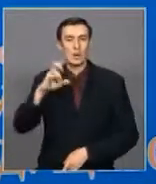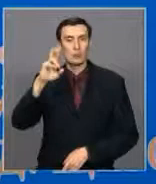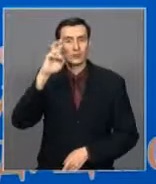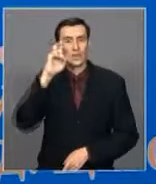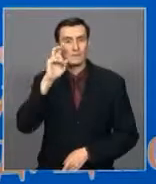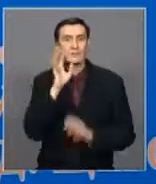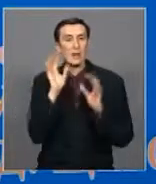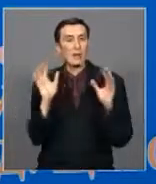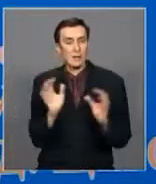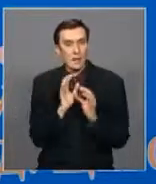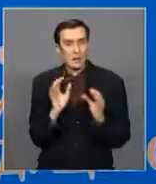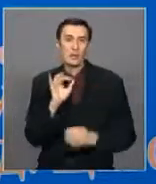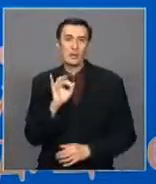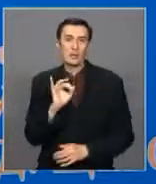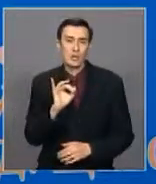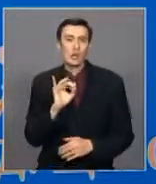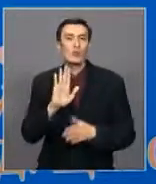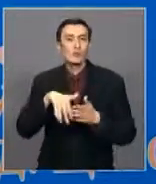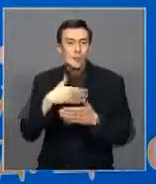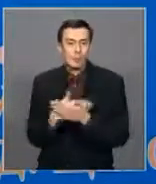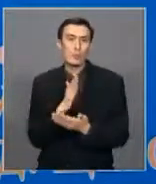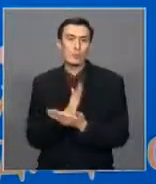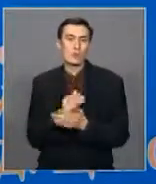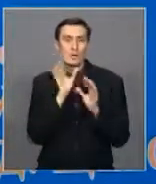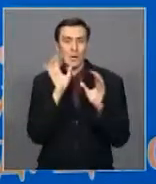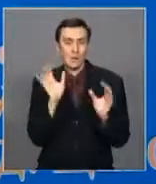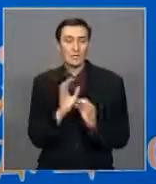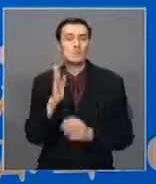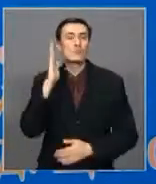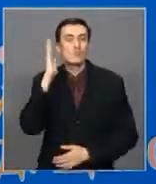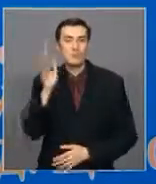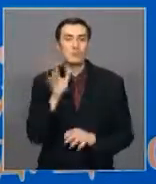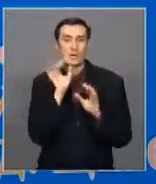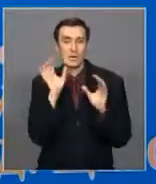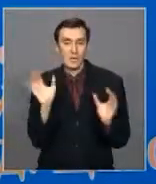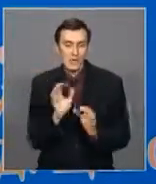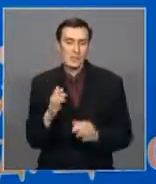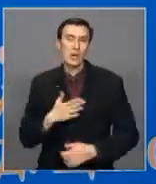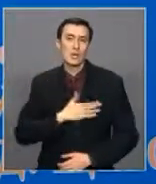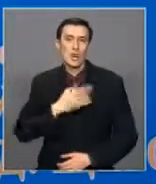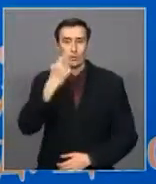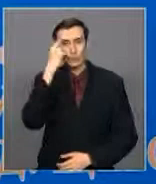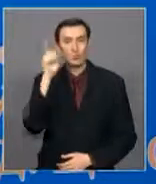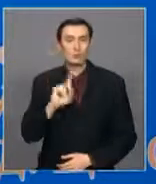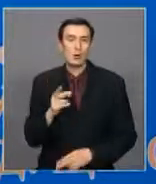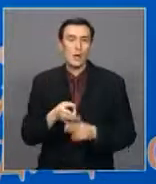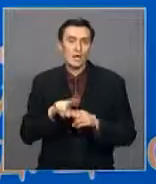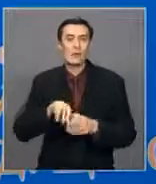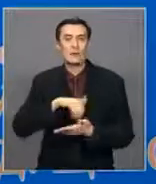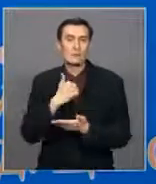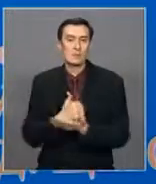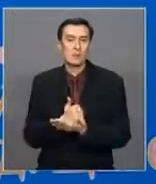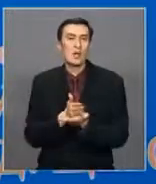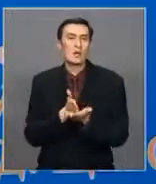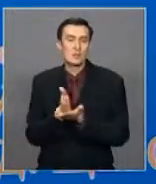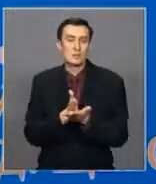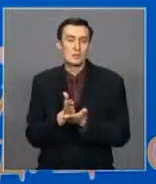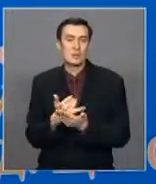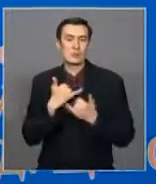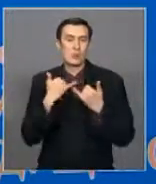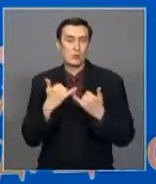сохранялось и до сих пор сохраняется, и будет сохраняться, как я надеюсь, в позавном это тоже его заслуга,